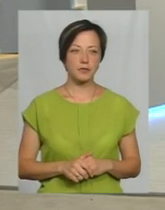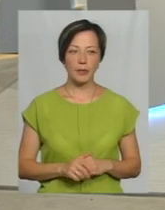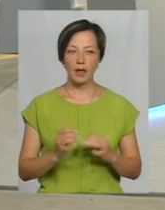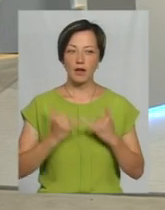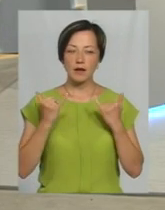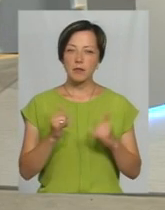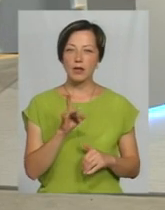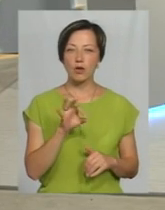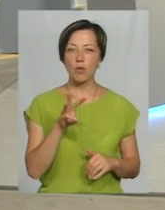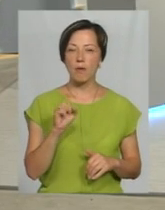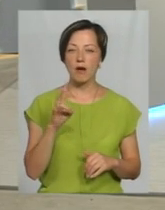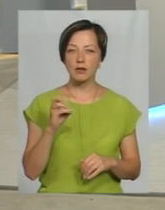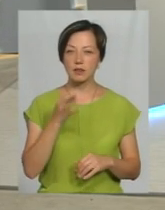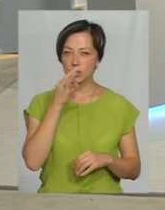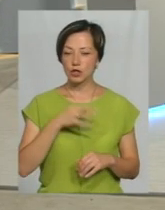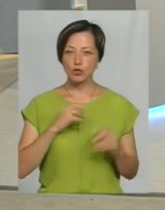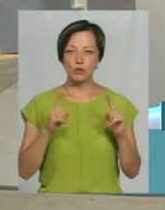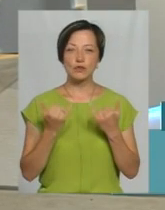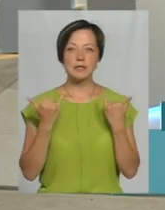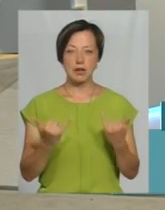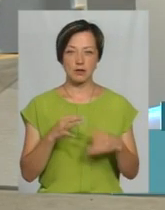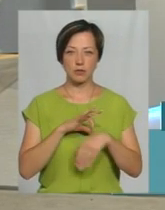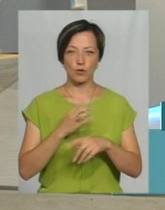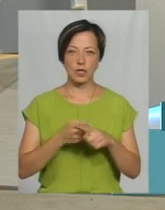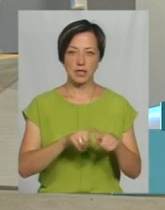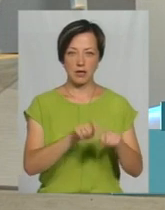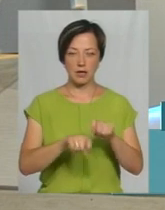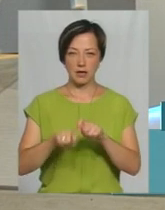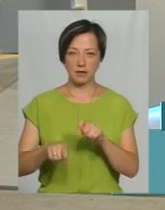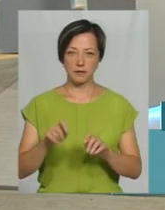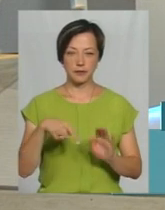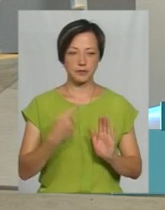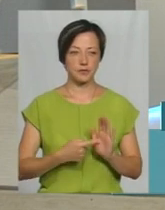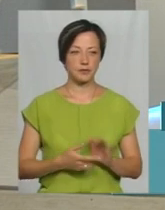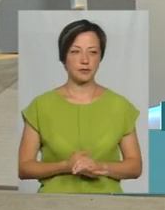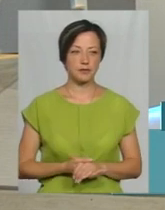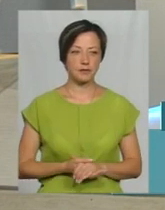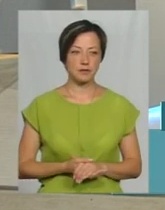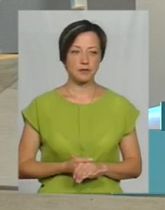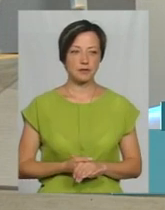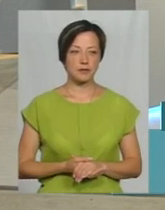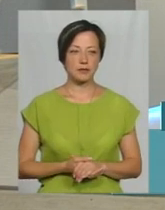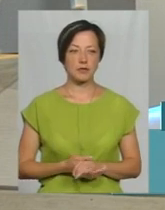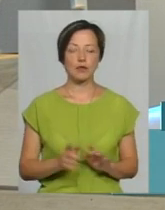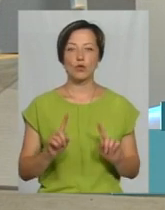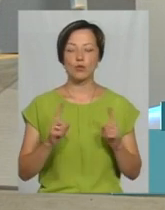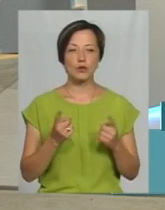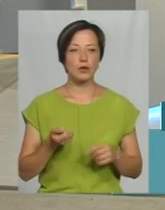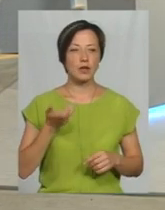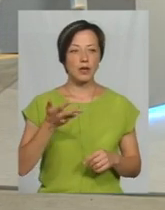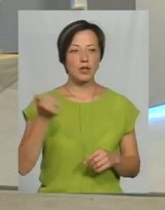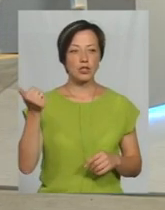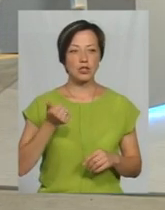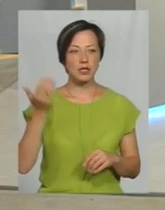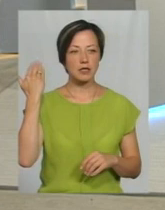Роман, скажіть, чому саме зараз проводили цей рейд? Чому саме зараз? Тому що декілька тижнів назад